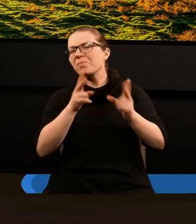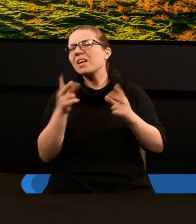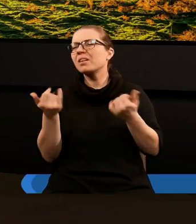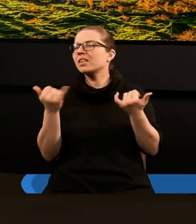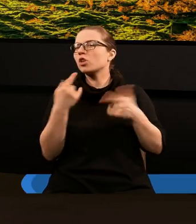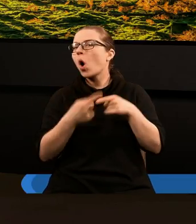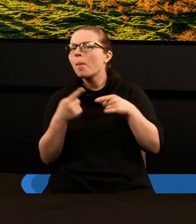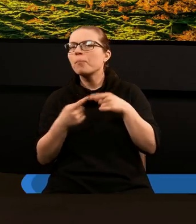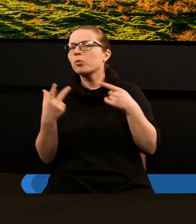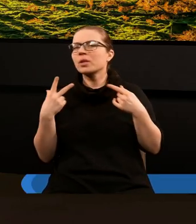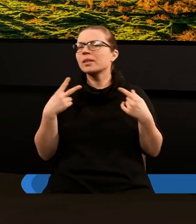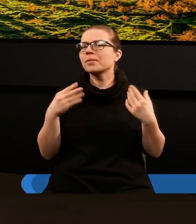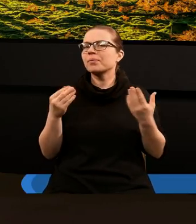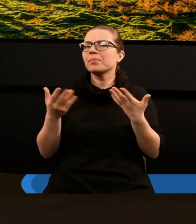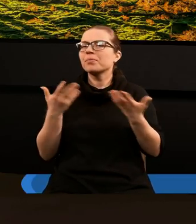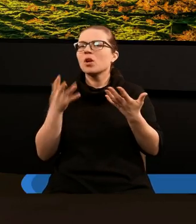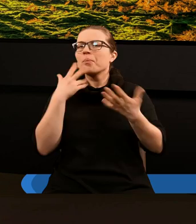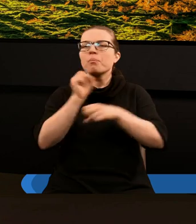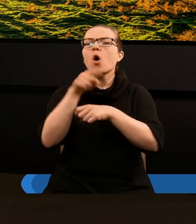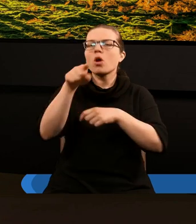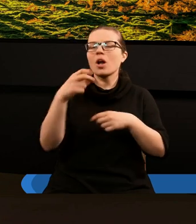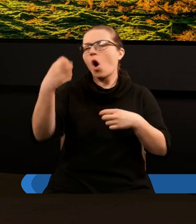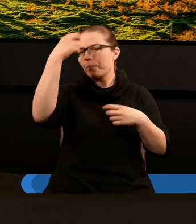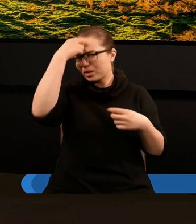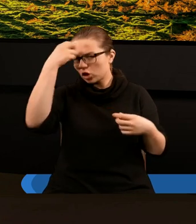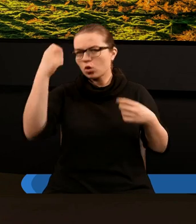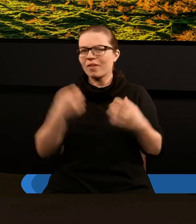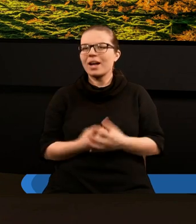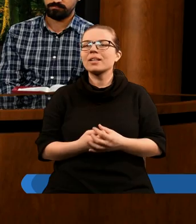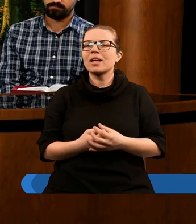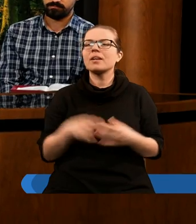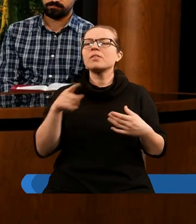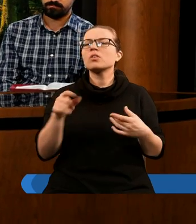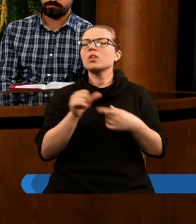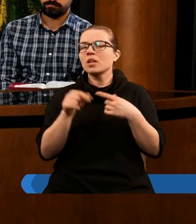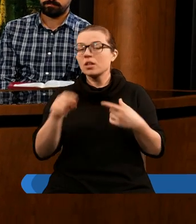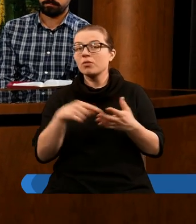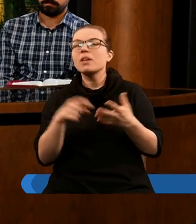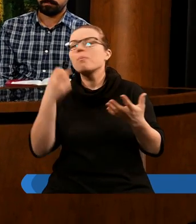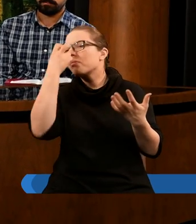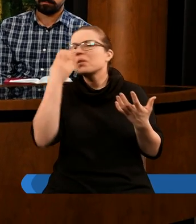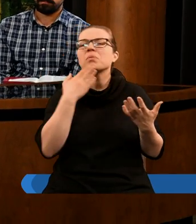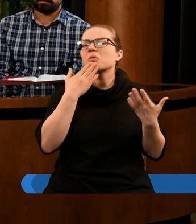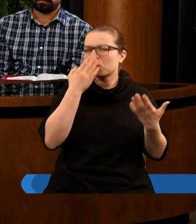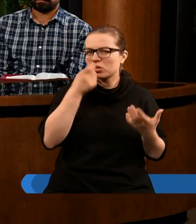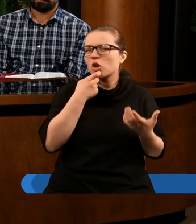Dopóki nie dokona on pieczętowania. Cóż to jest to pieczętowanie?